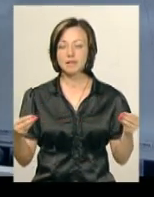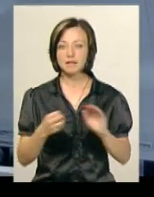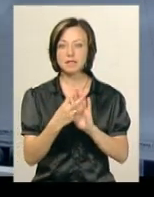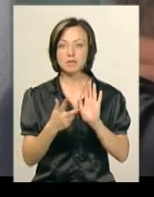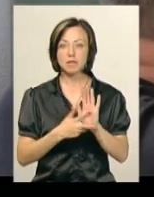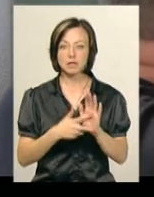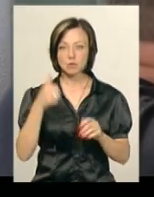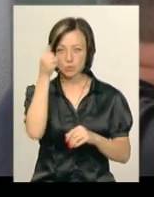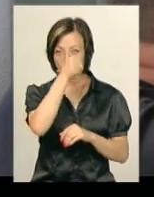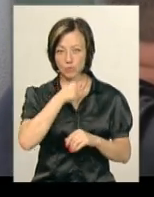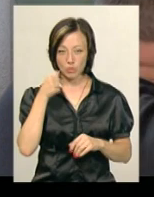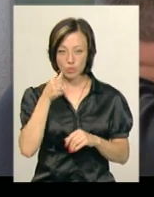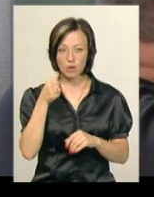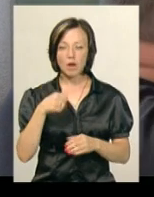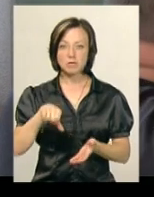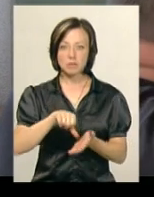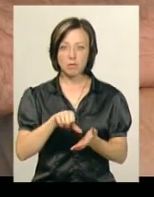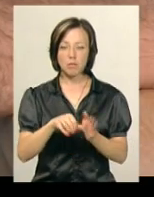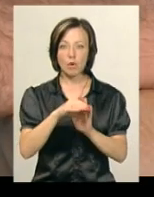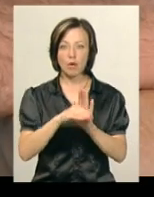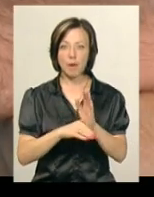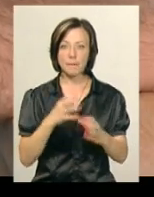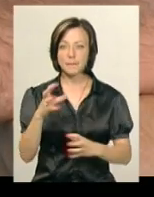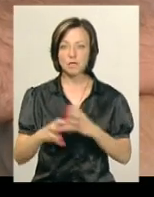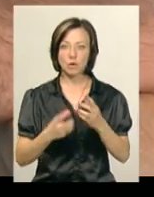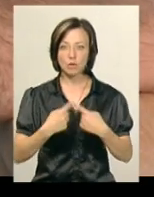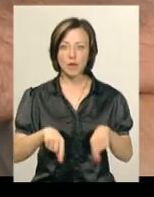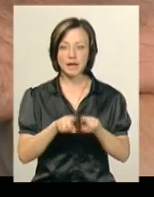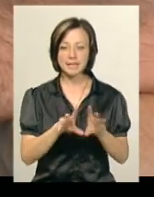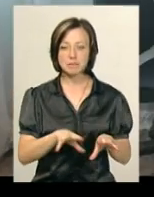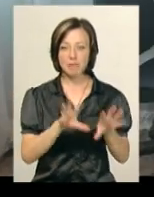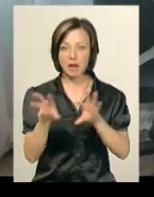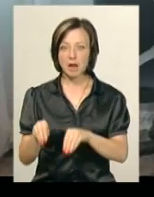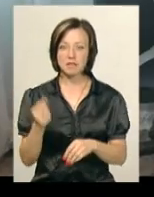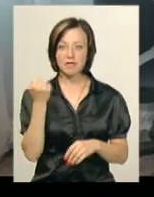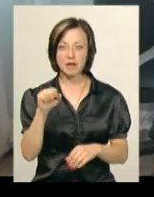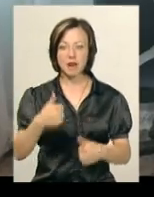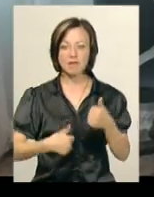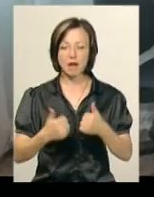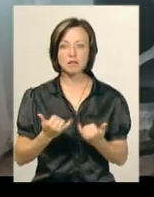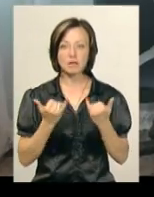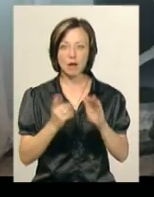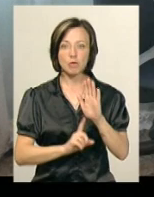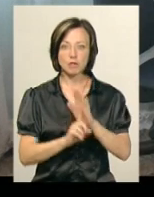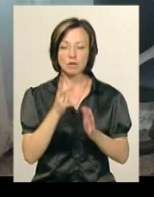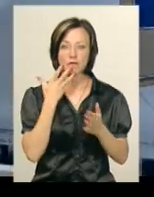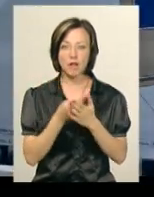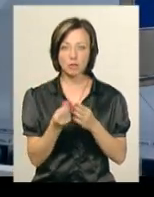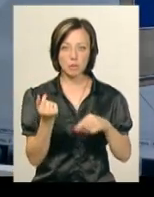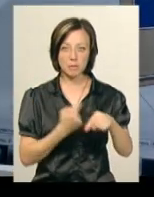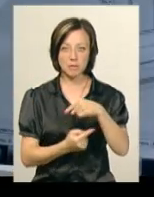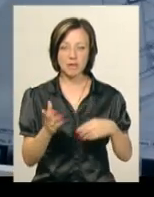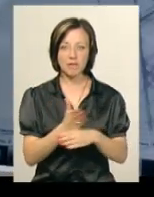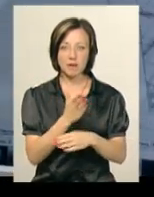року Валерій Подкалюк взяв участь у програмі міжнародної організації з міграцією та виграв грант для початку власного бізнесу –